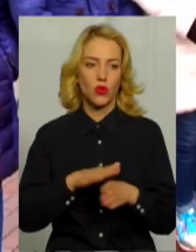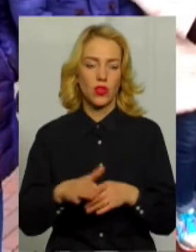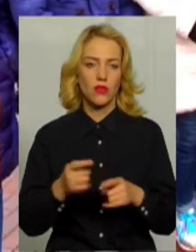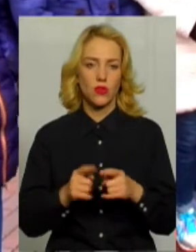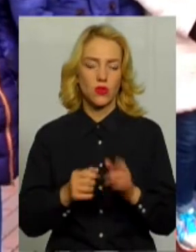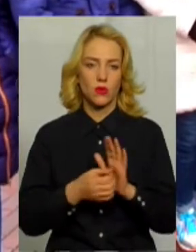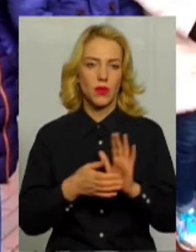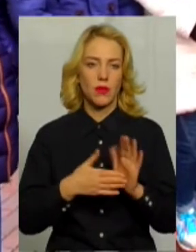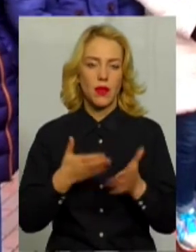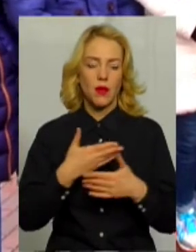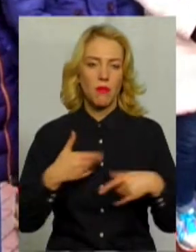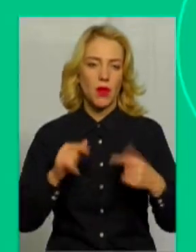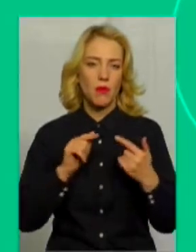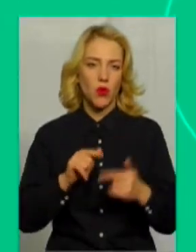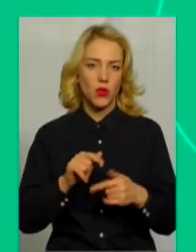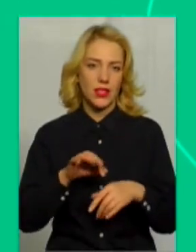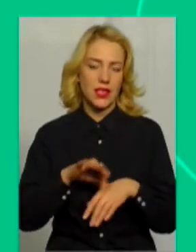вроді насилля!